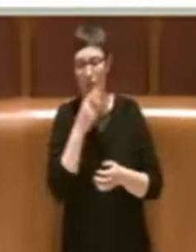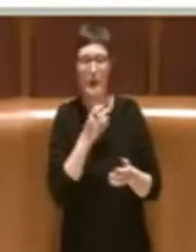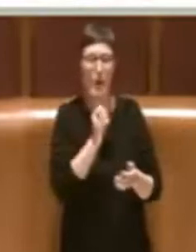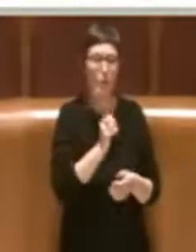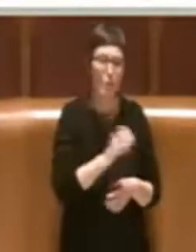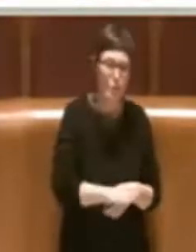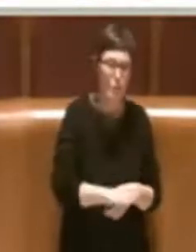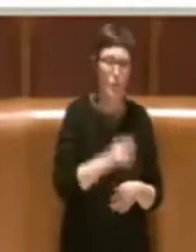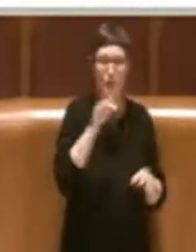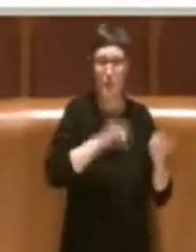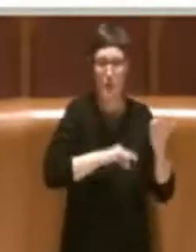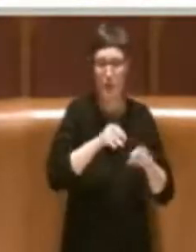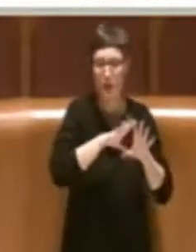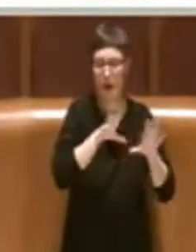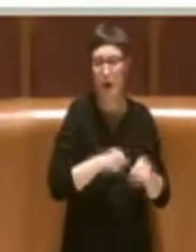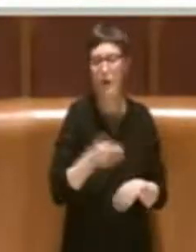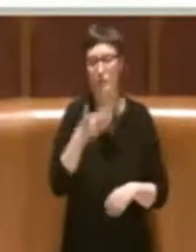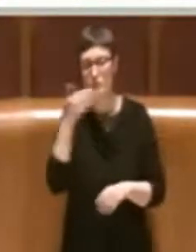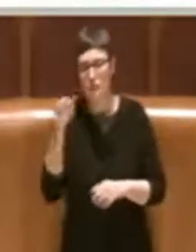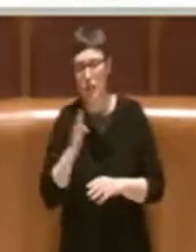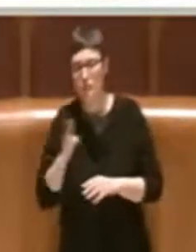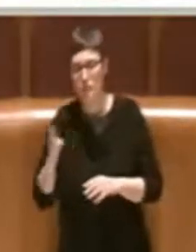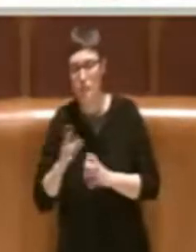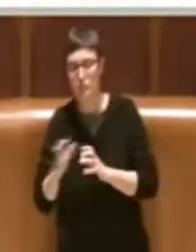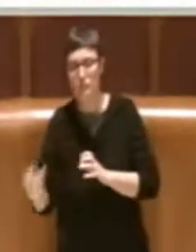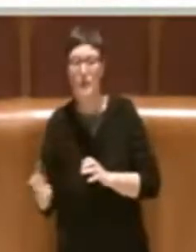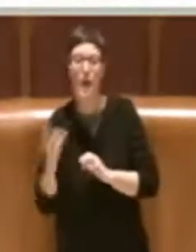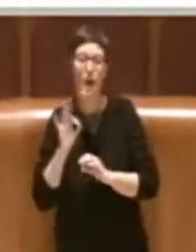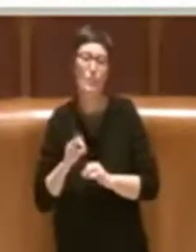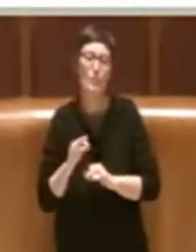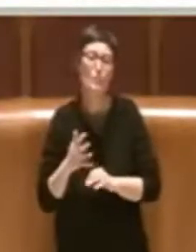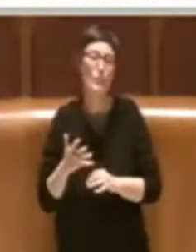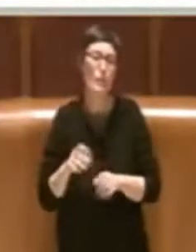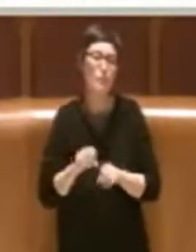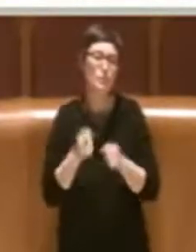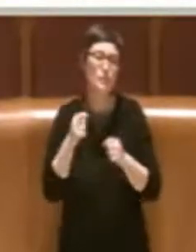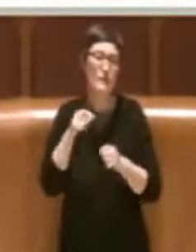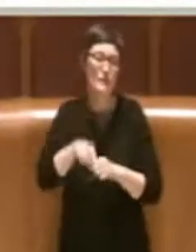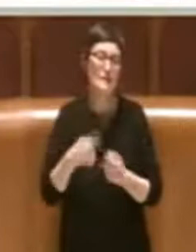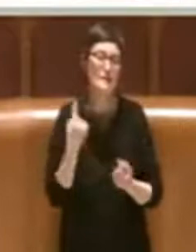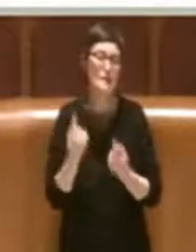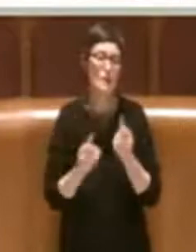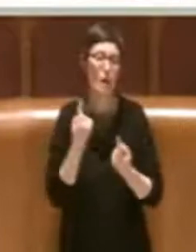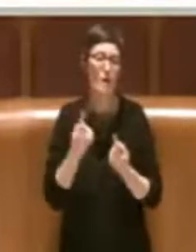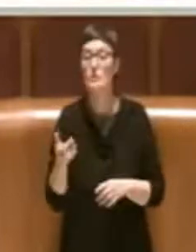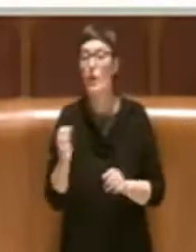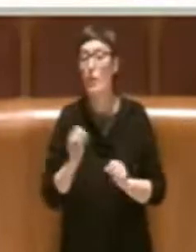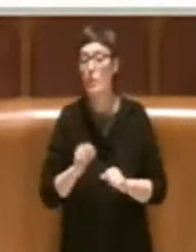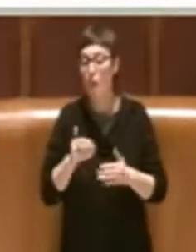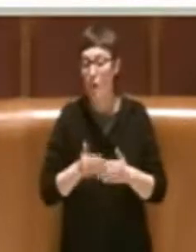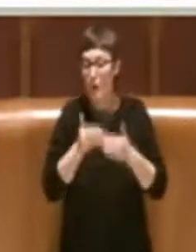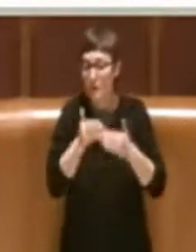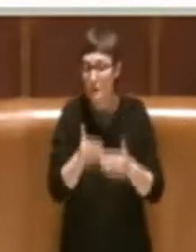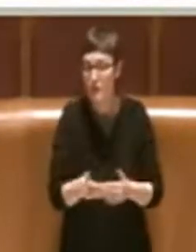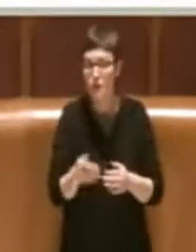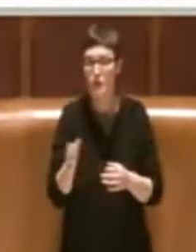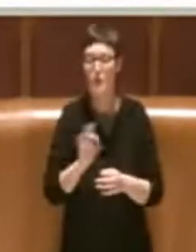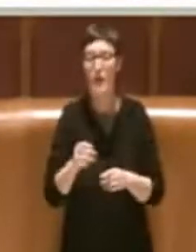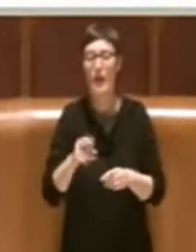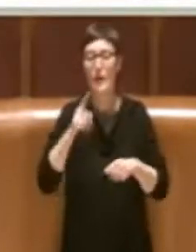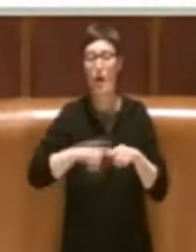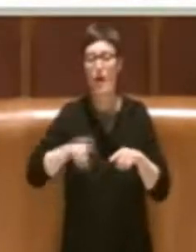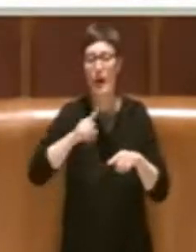spettacolo a causa dell'effetto coronavirus, di valutare di posticipare la tassa di